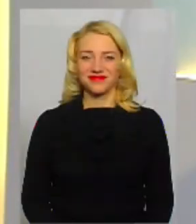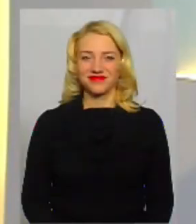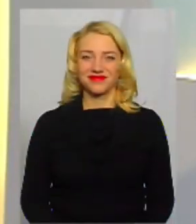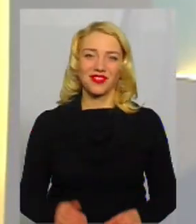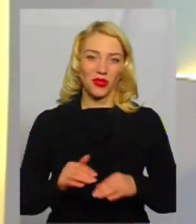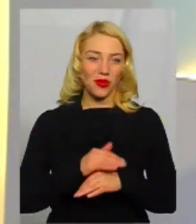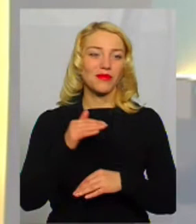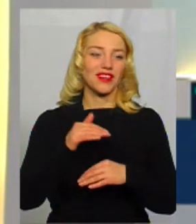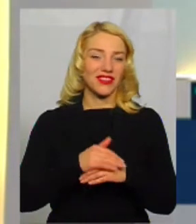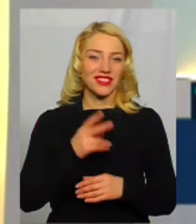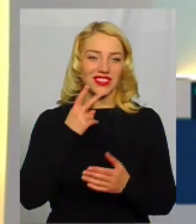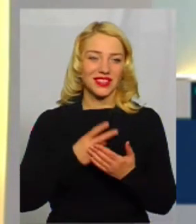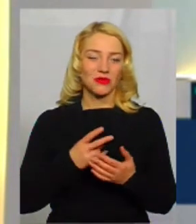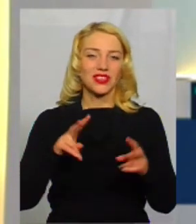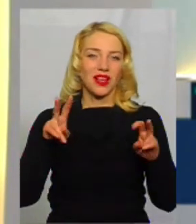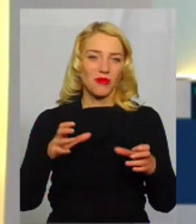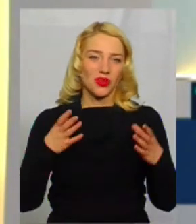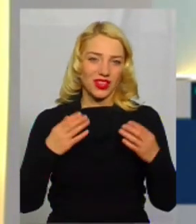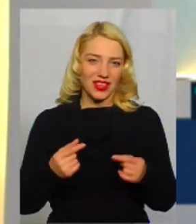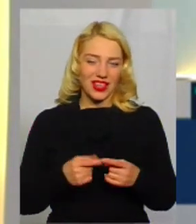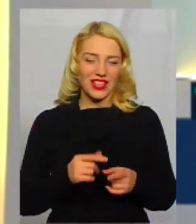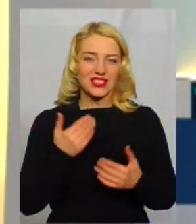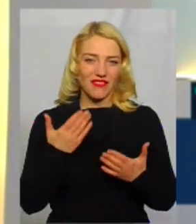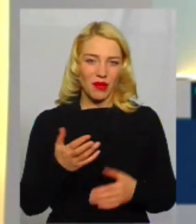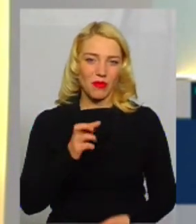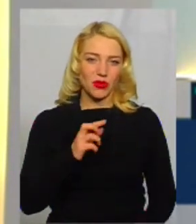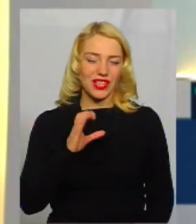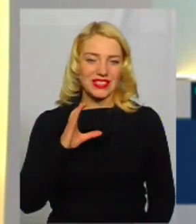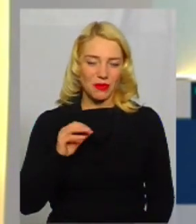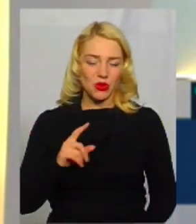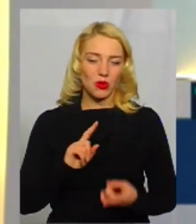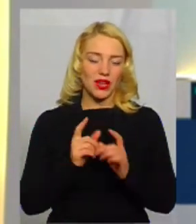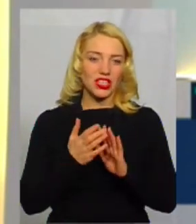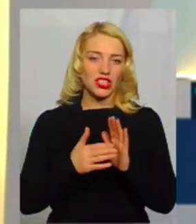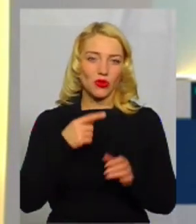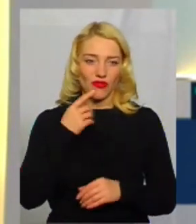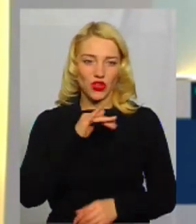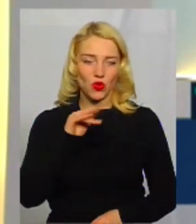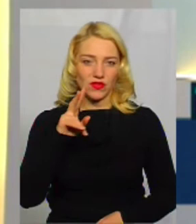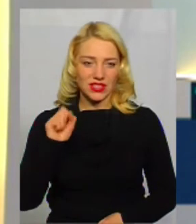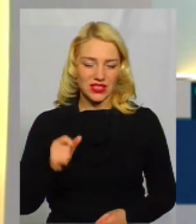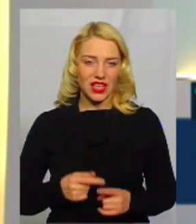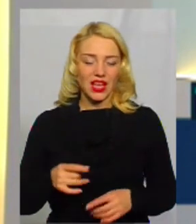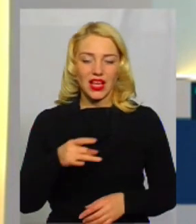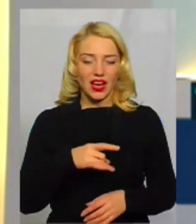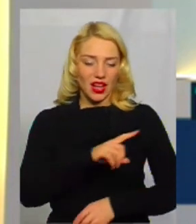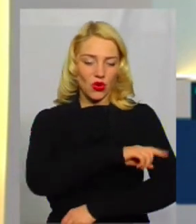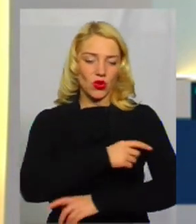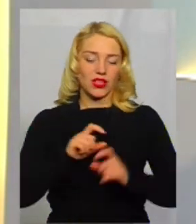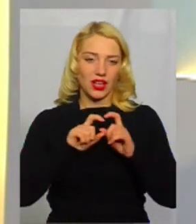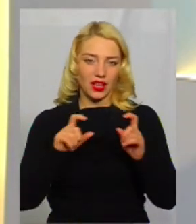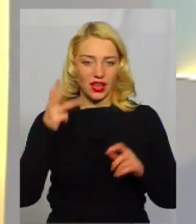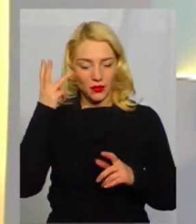Доброго вечора! Це тема дня. З вами Богдан Семенюк на жестову мову перекладає Оксана Фіновська. Районні лікарні